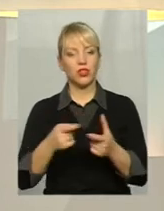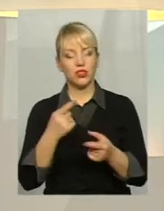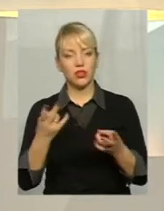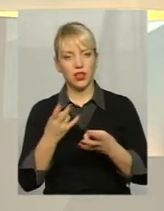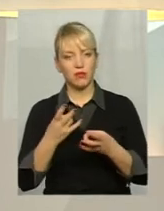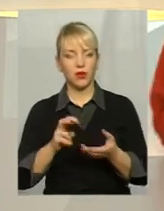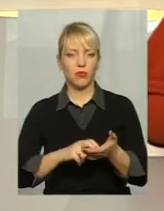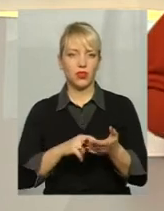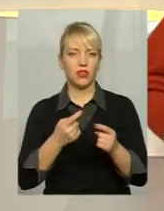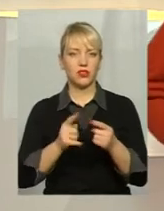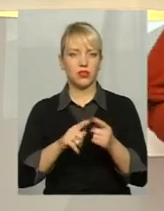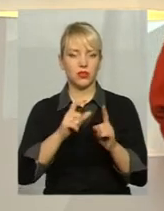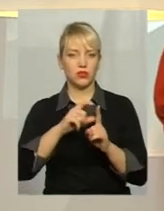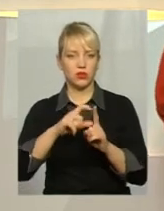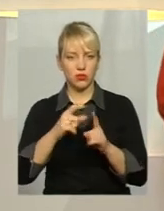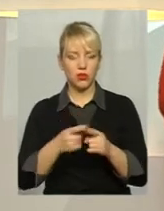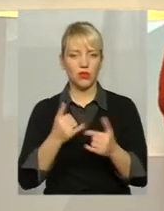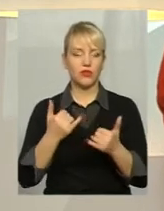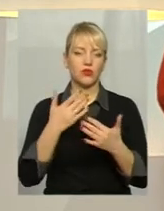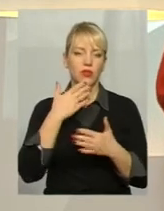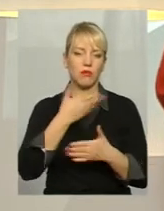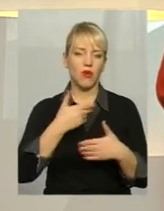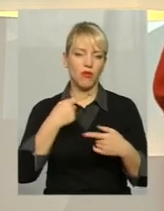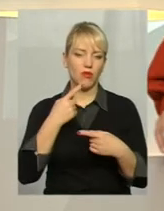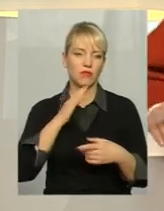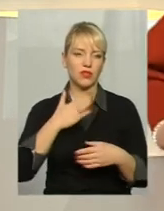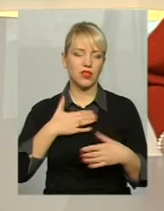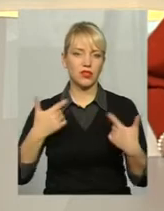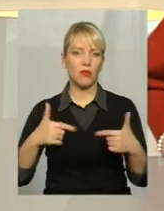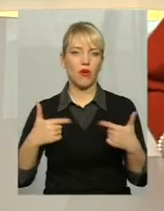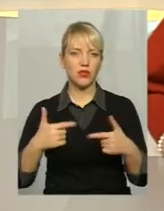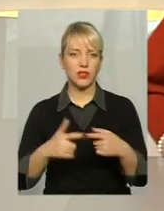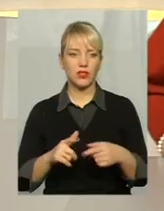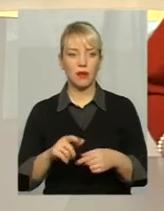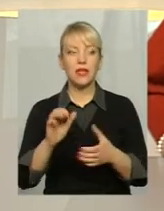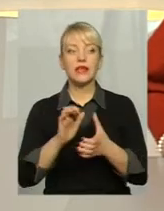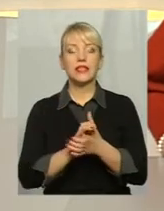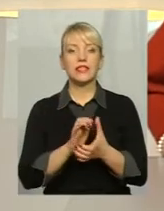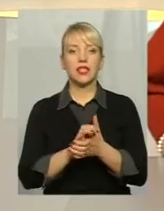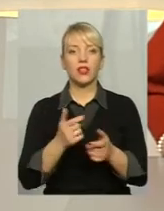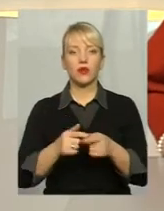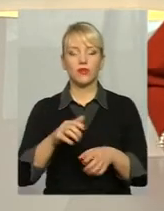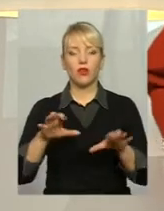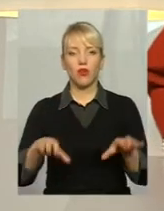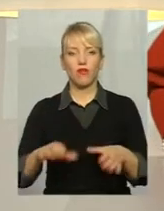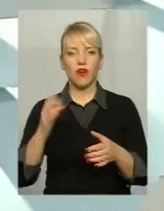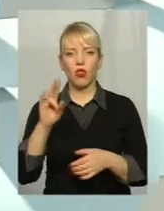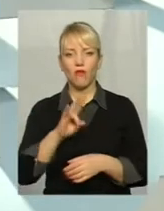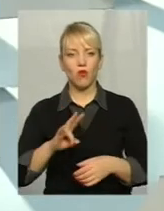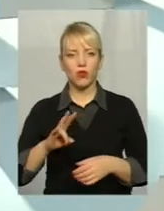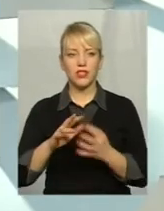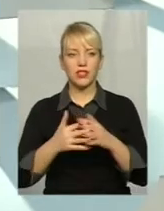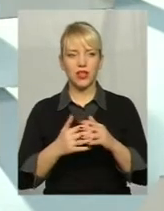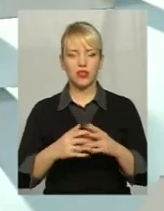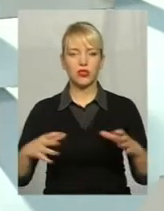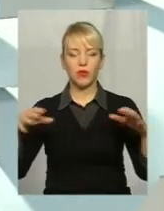боятися цього поняття Про це говоримо сьогодні в студії з нашими гостями Знайомтеся, Олег Московчук, голова Новоушицької селищної об'єднаної